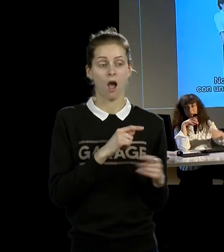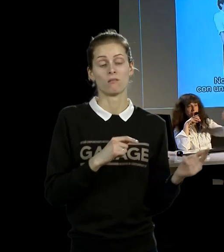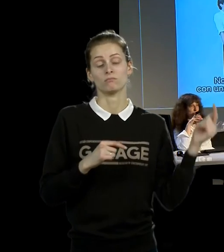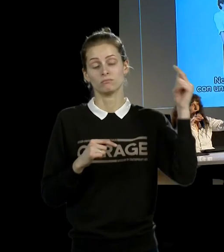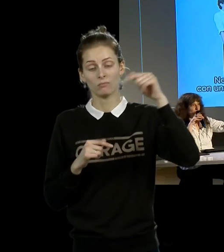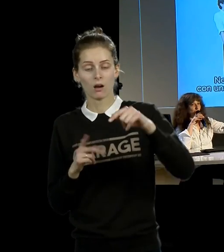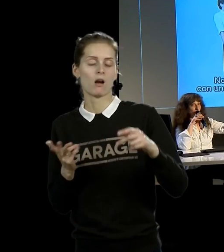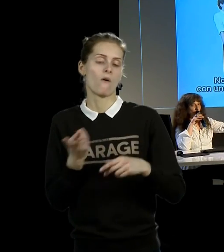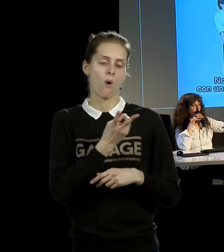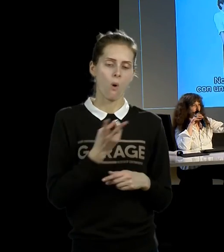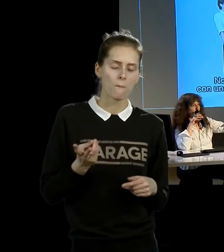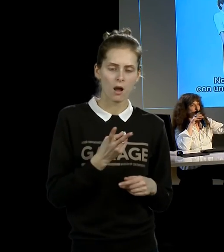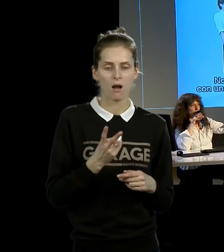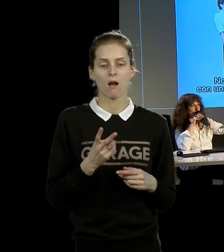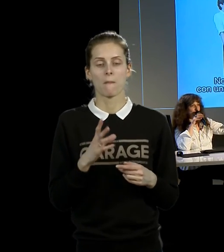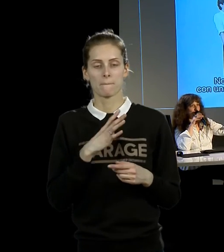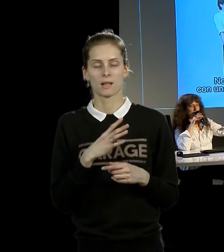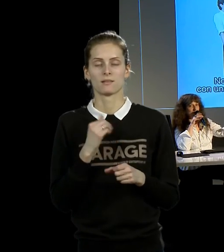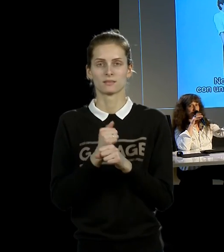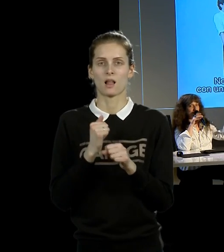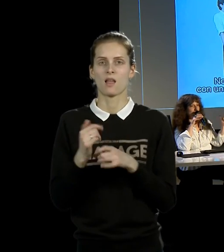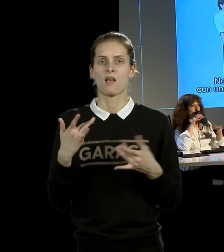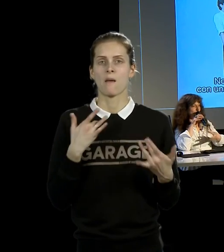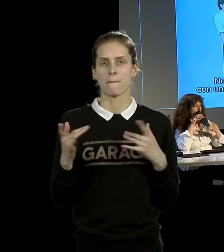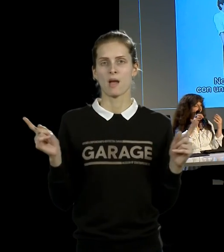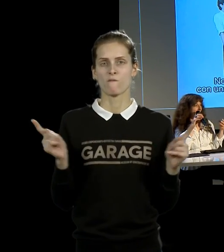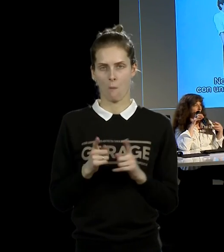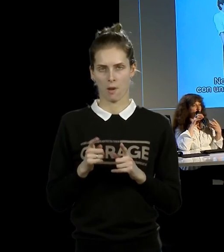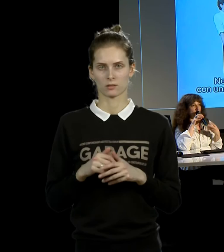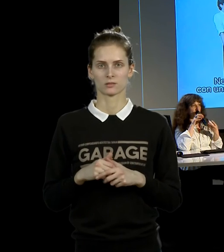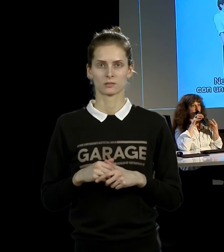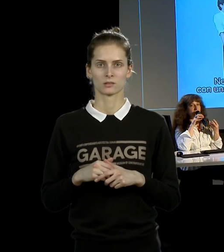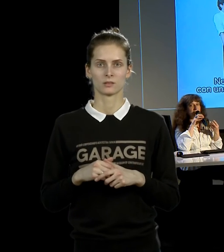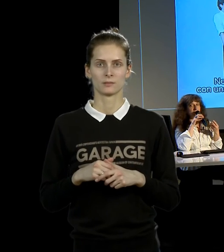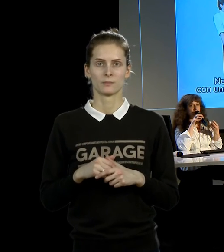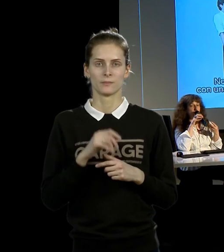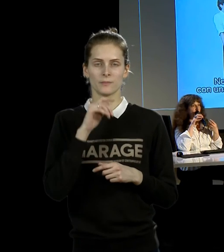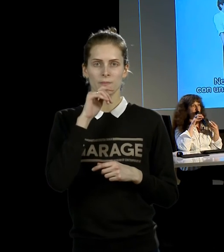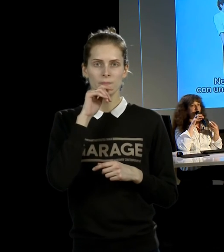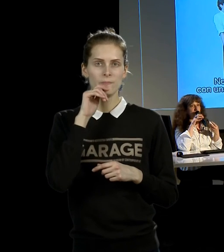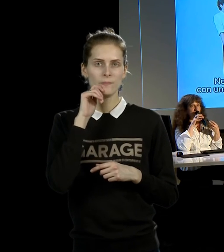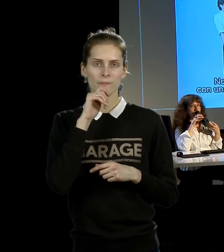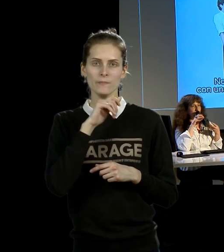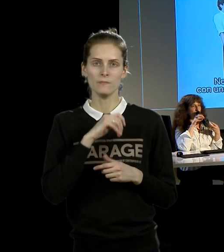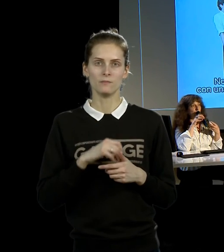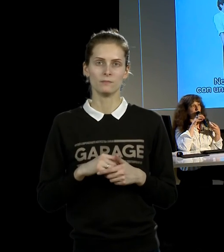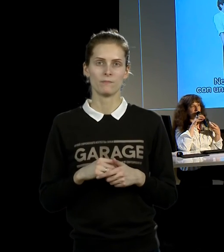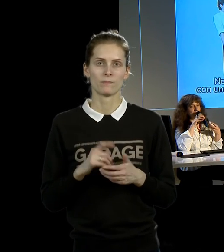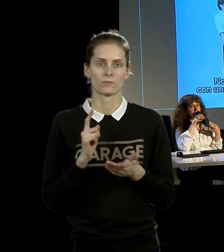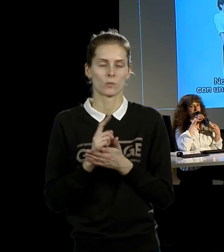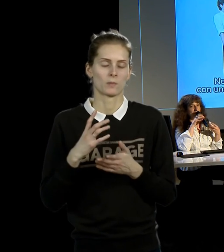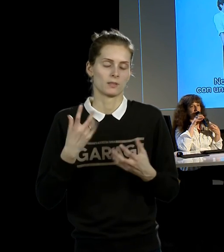вот в том числе по этому перформансу, слухам, перформансу, требующим как раз предельного участия, предельной